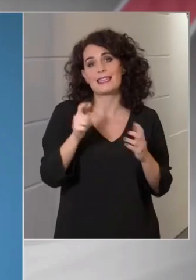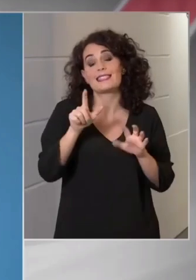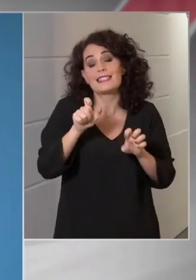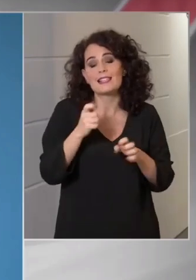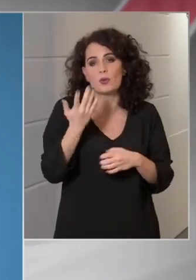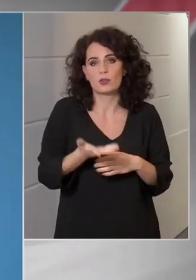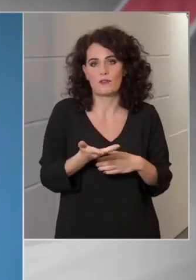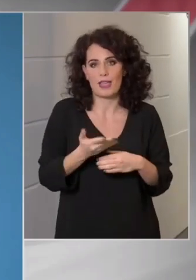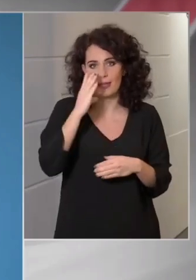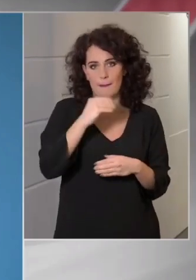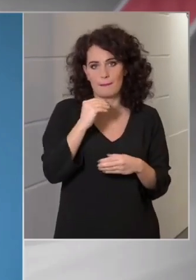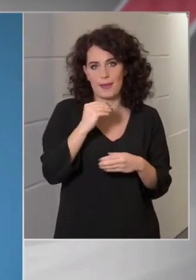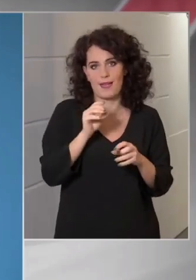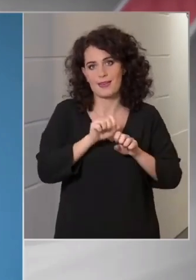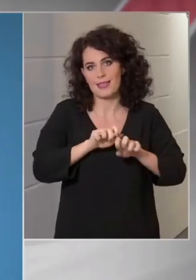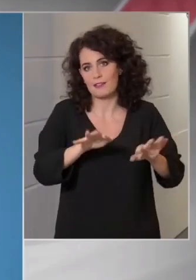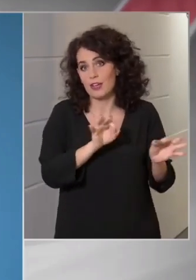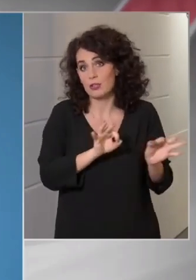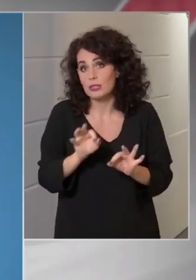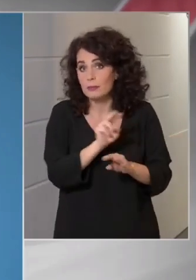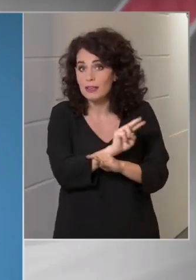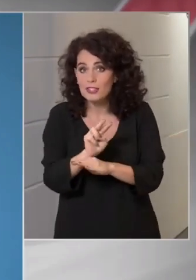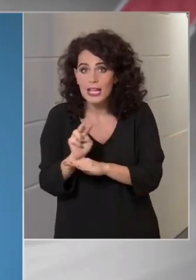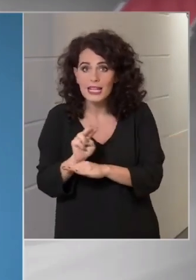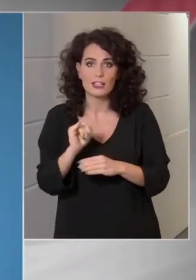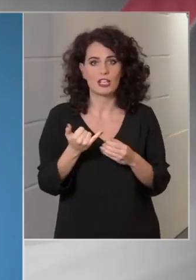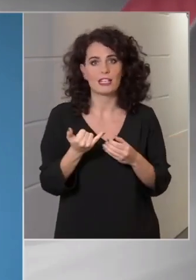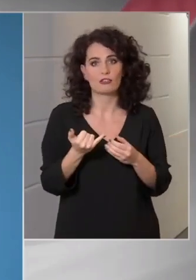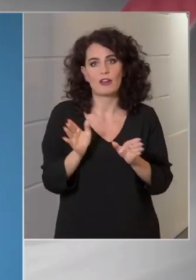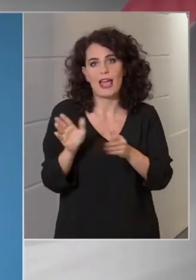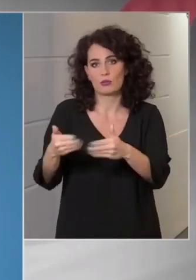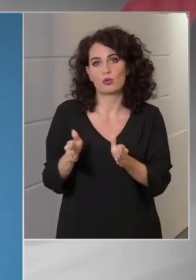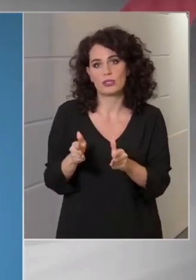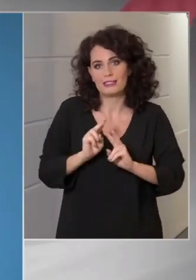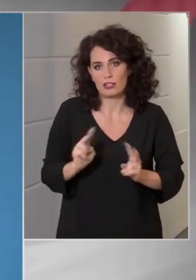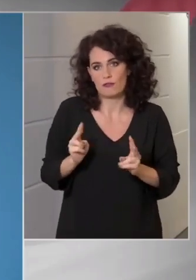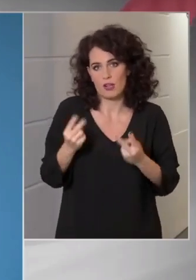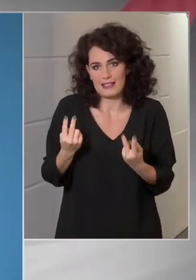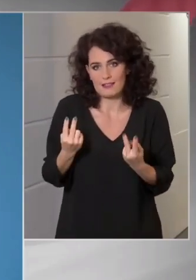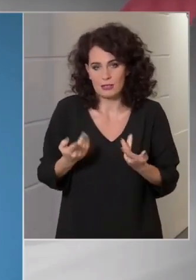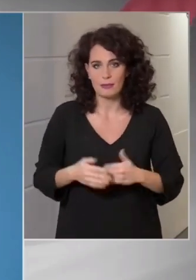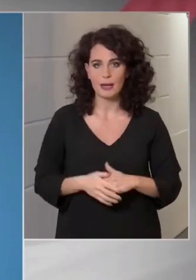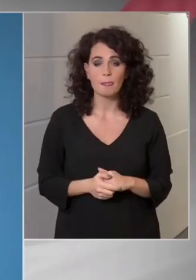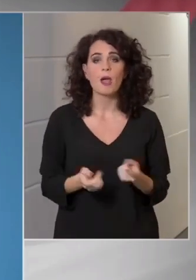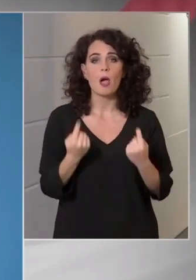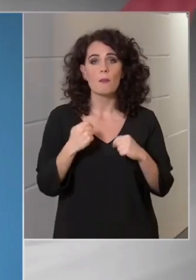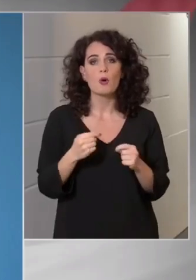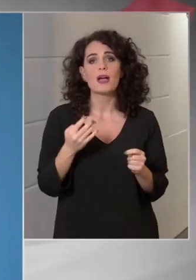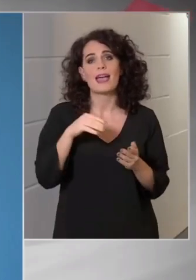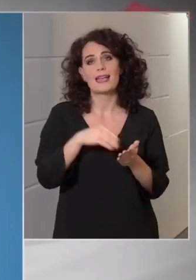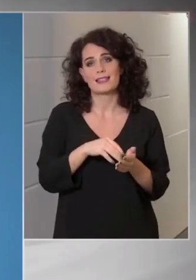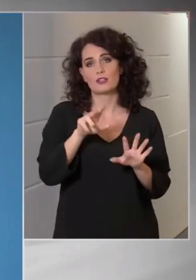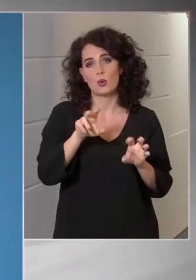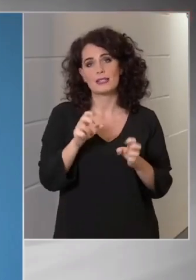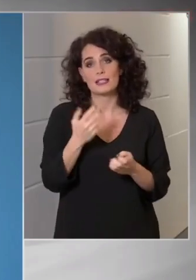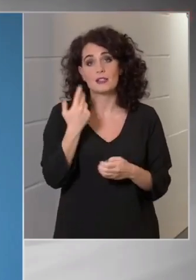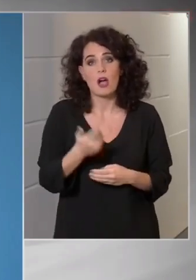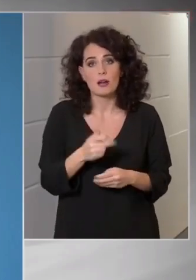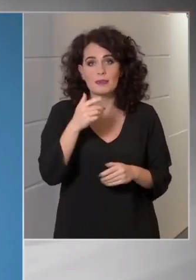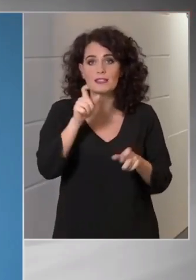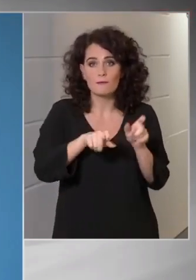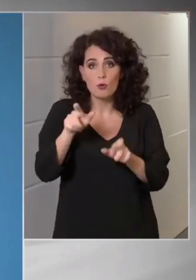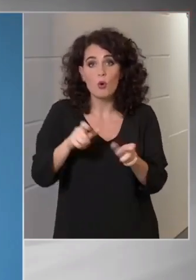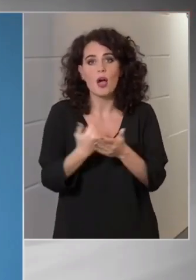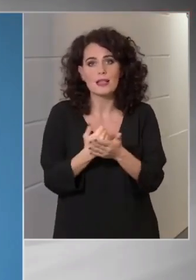járványügyi megfigyelése illetve elkülönítése van hatályban. Közülük 1830-an használják a